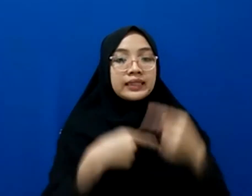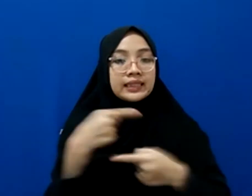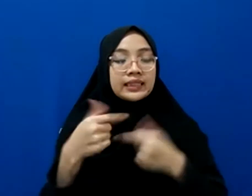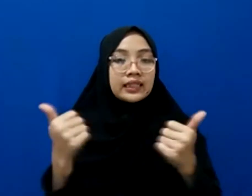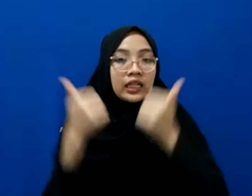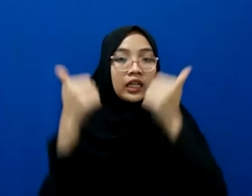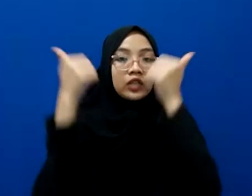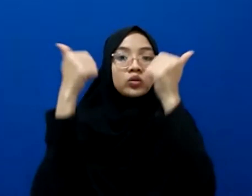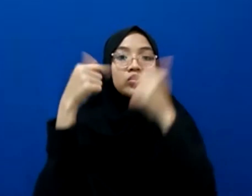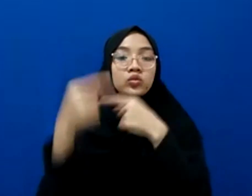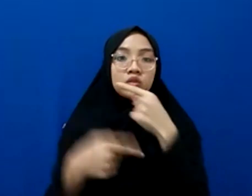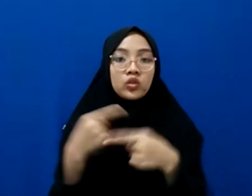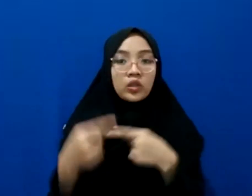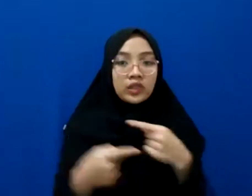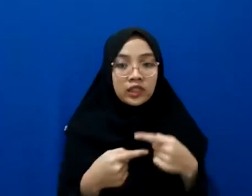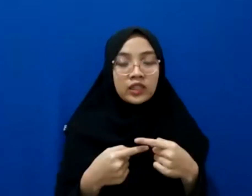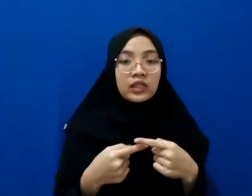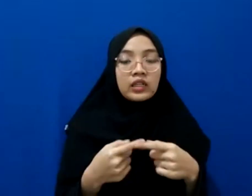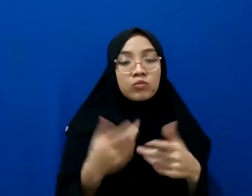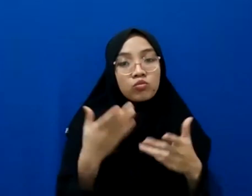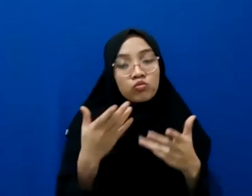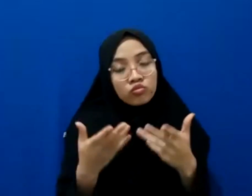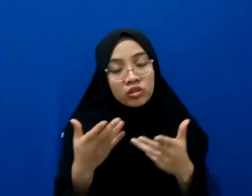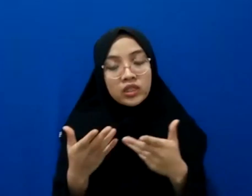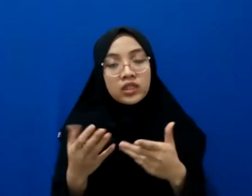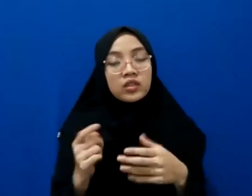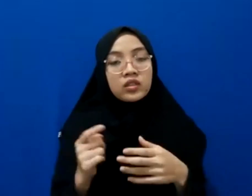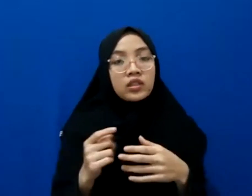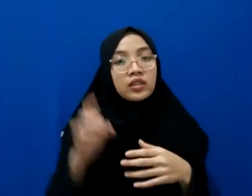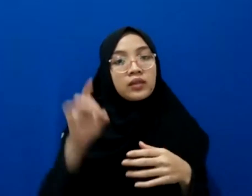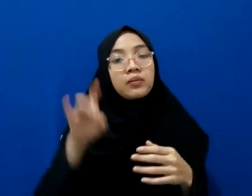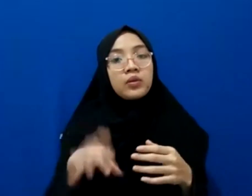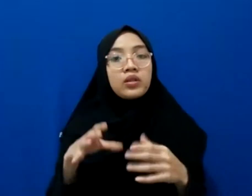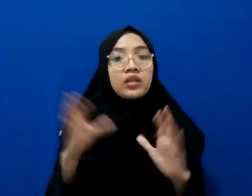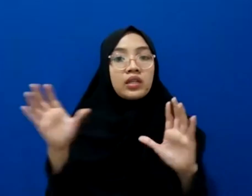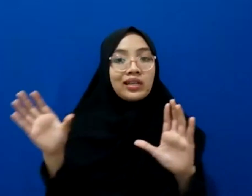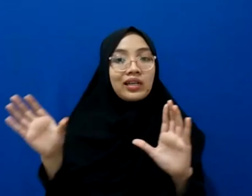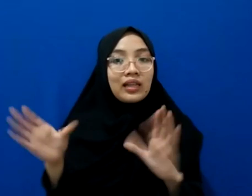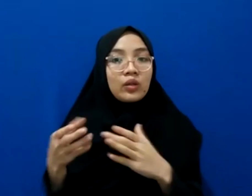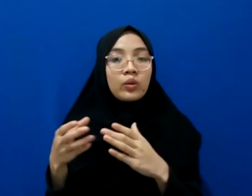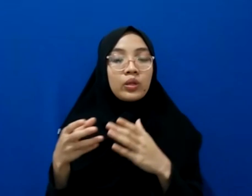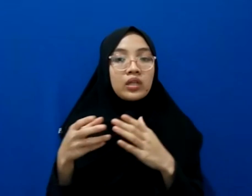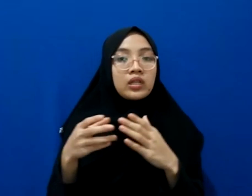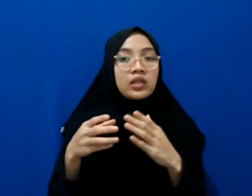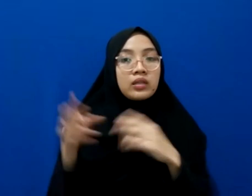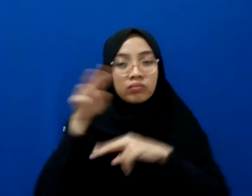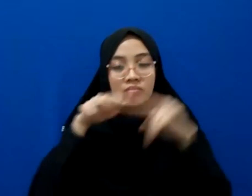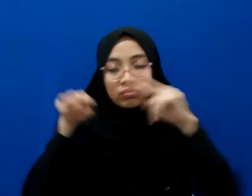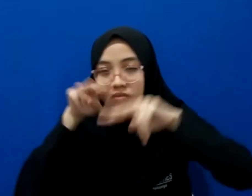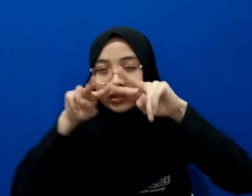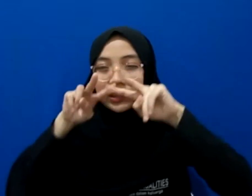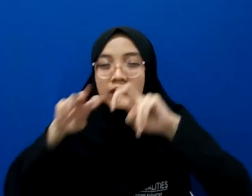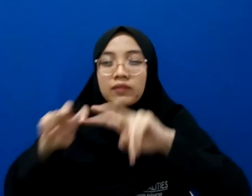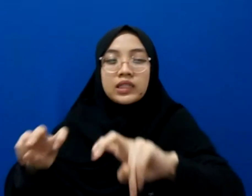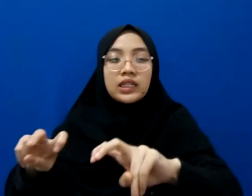story itu ya apakah itu kemudian masuk dalam kategori investigasi gitu nah